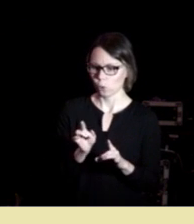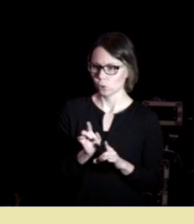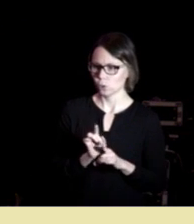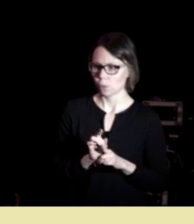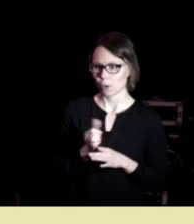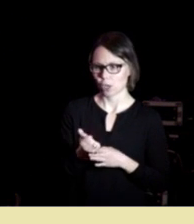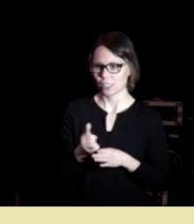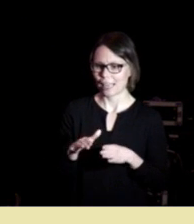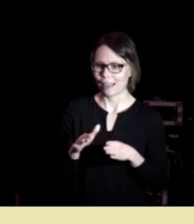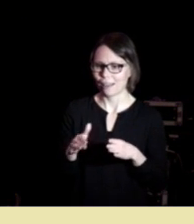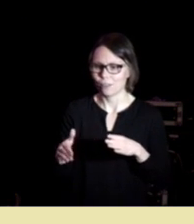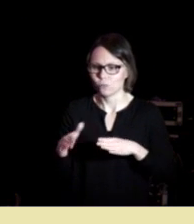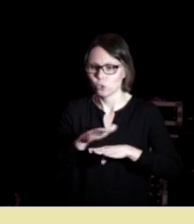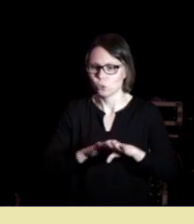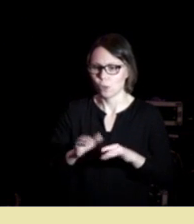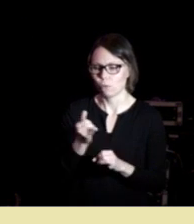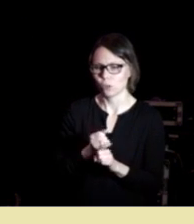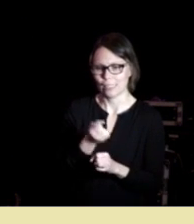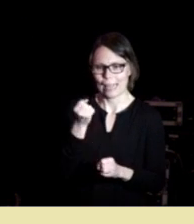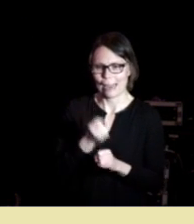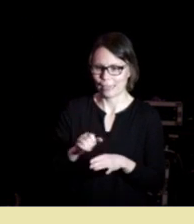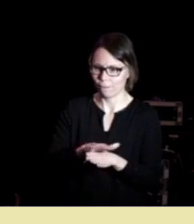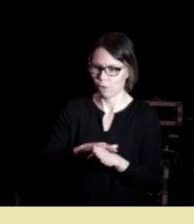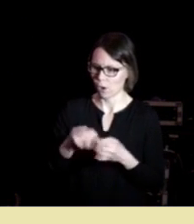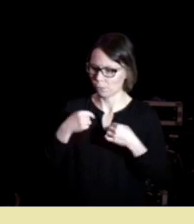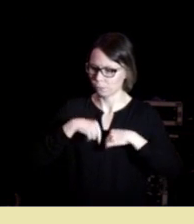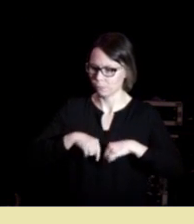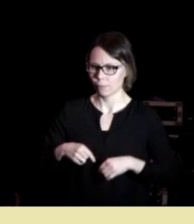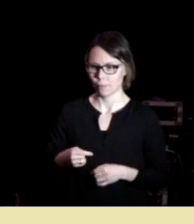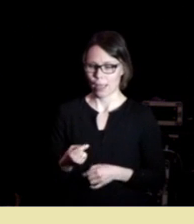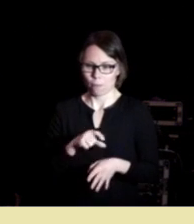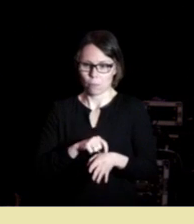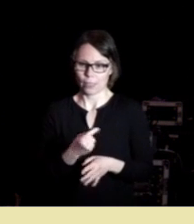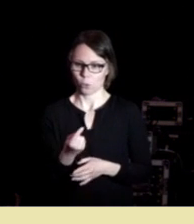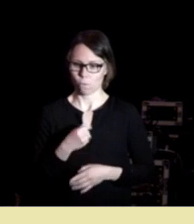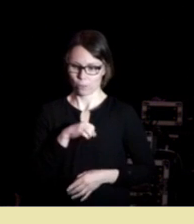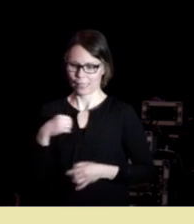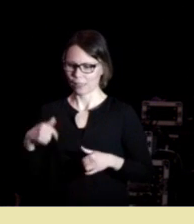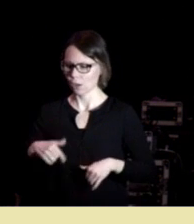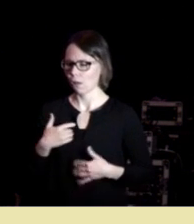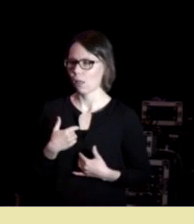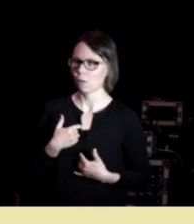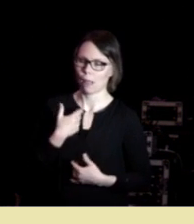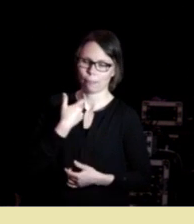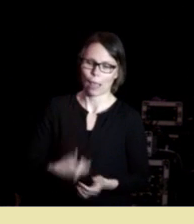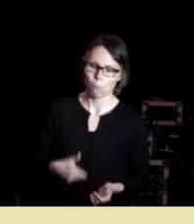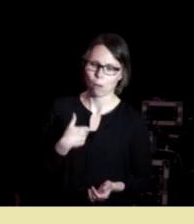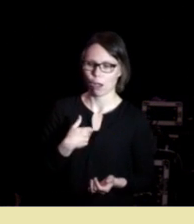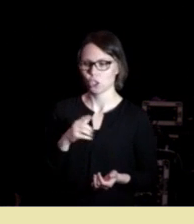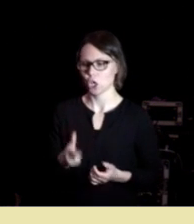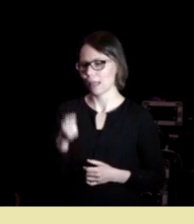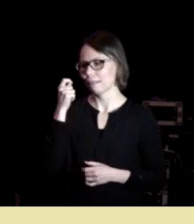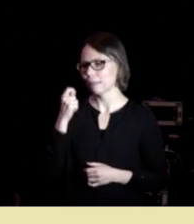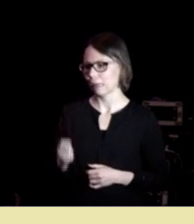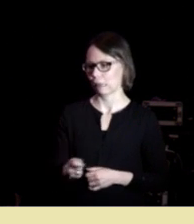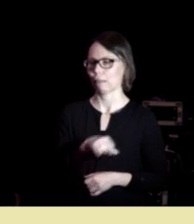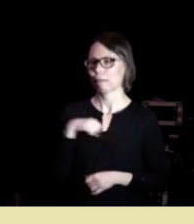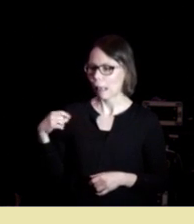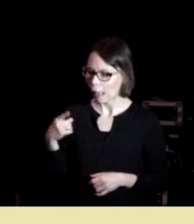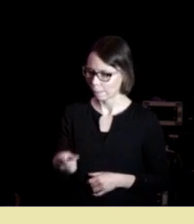dekker litt over hvordan de egentlig har det? En av mine pasienter kom for sent i dag, så jeg ble så deppa for at trikken kom sent.